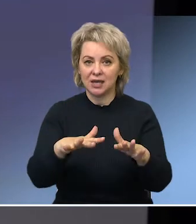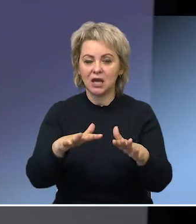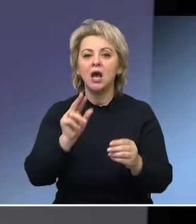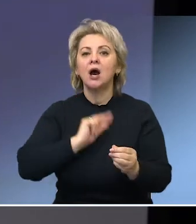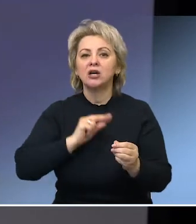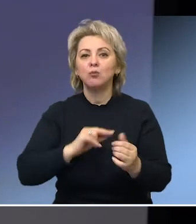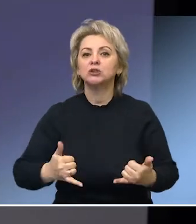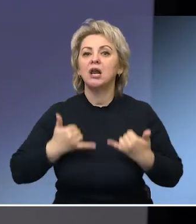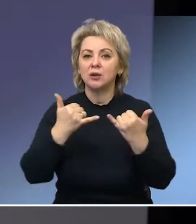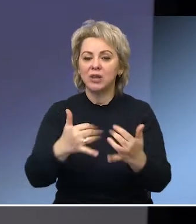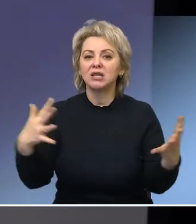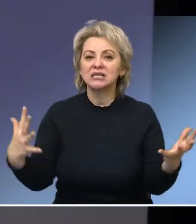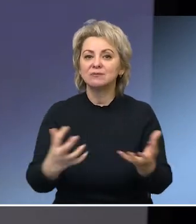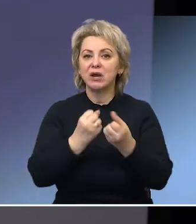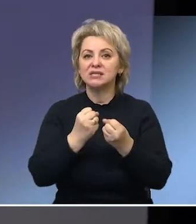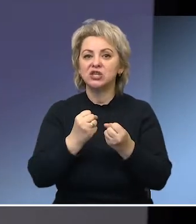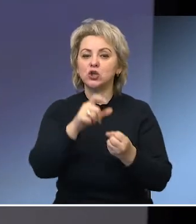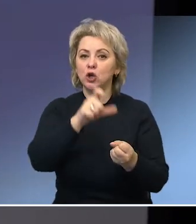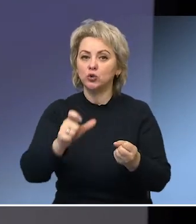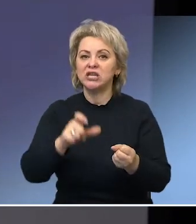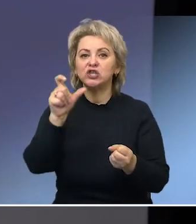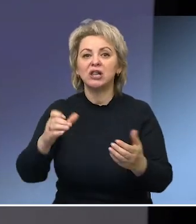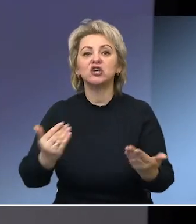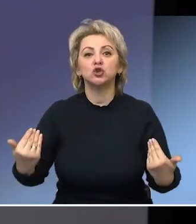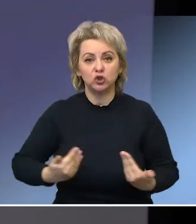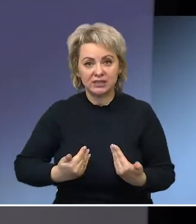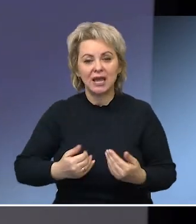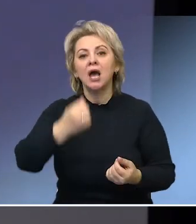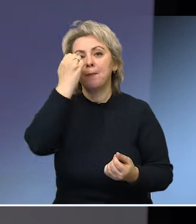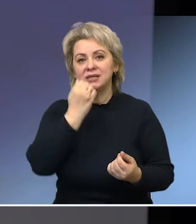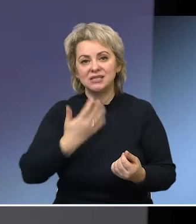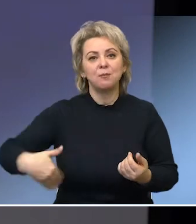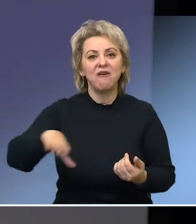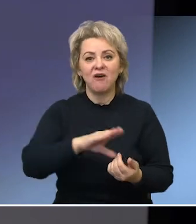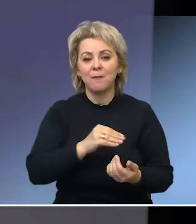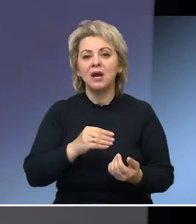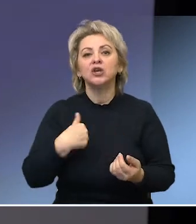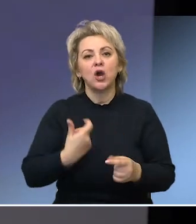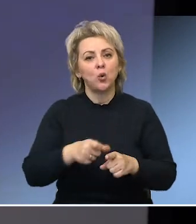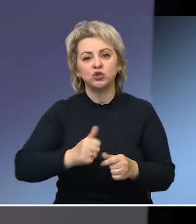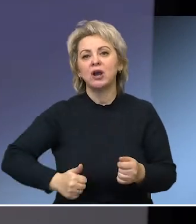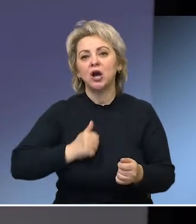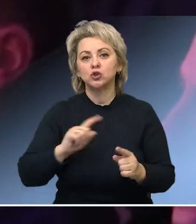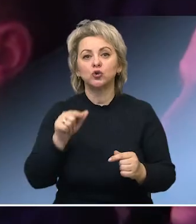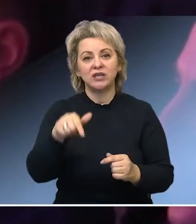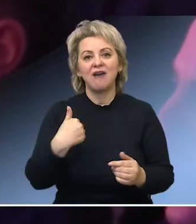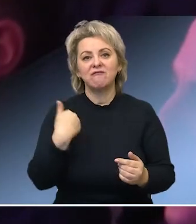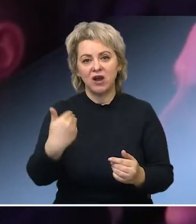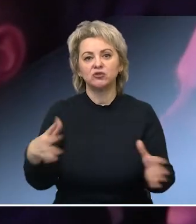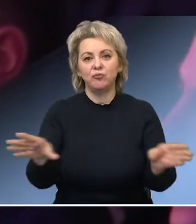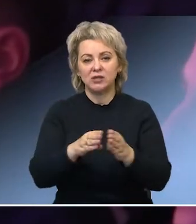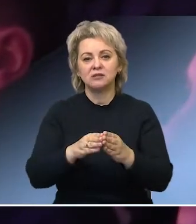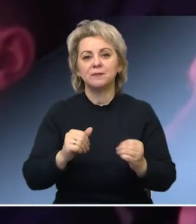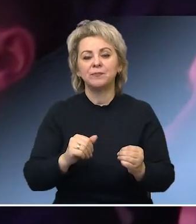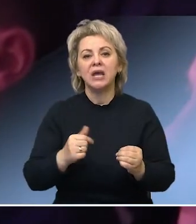спасения людей, человеческой жизни. Спасибо вам, я очень горжусь тем, что я в Ваших рядах. Спасибо. Я рад